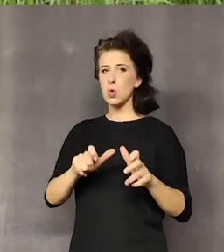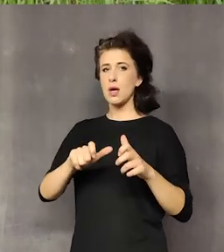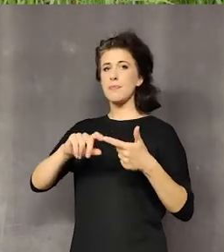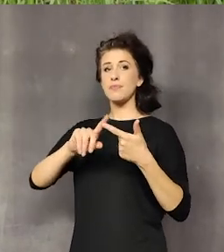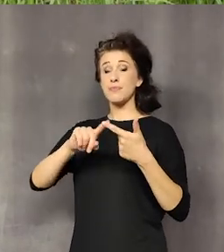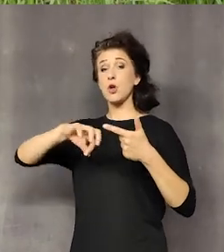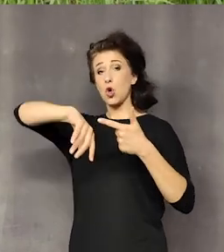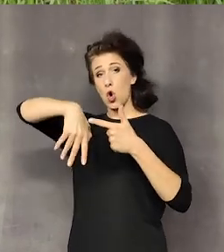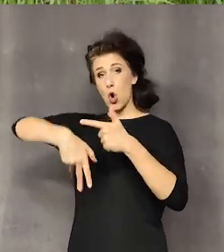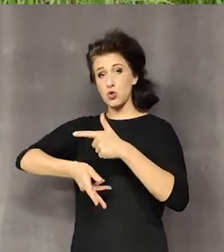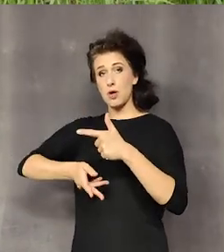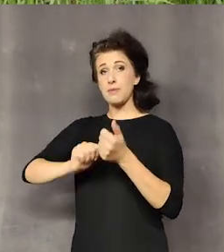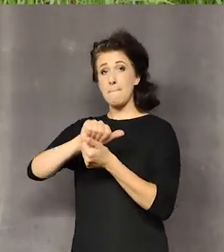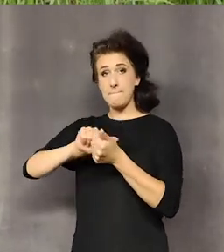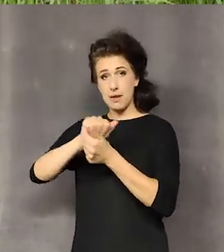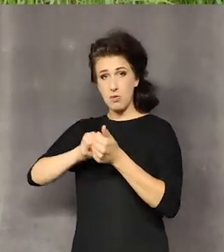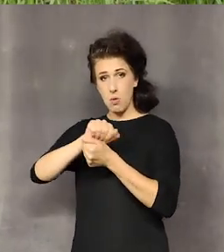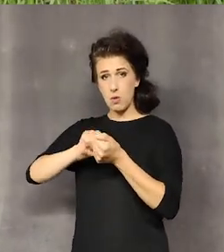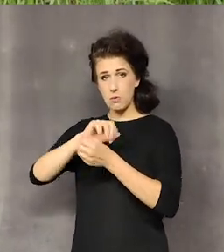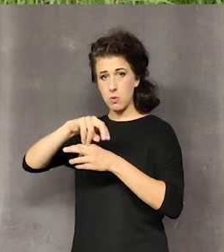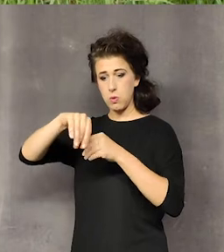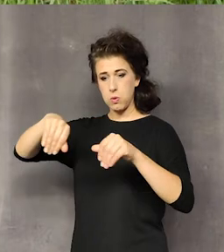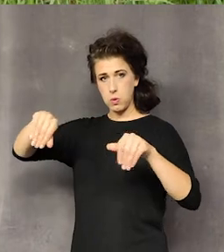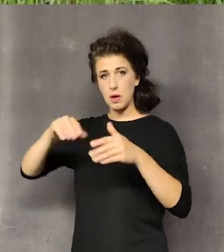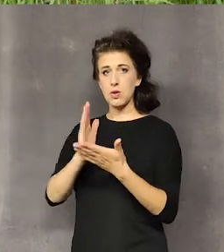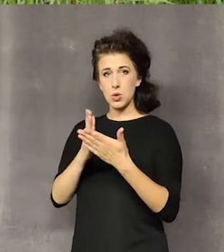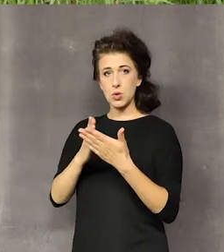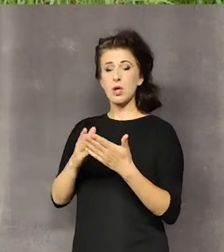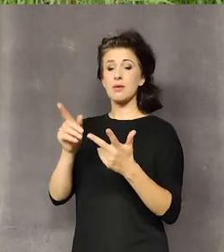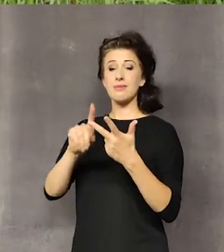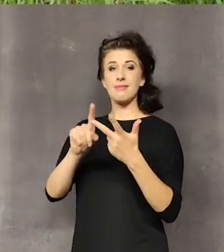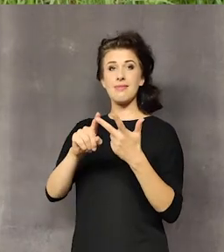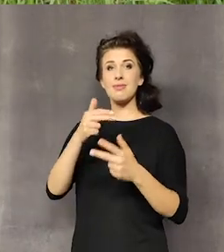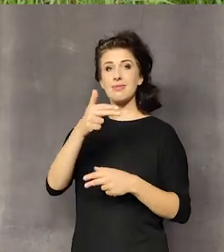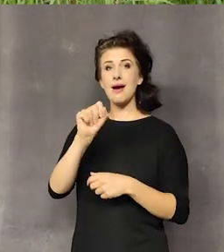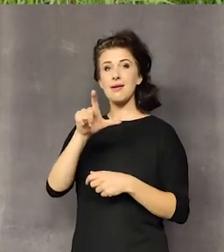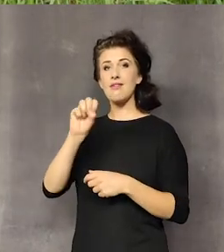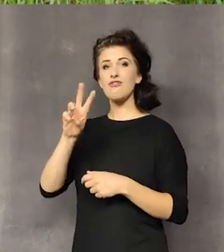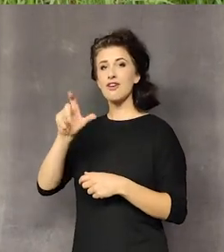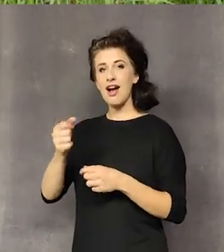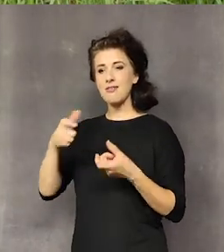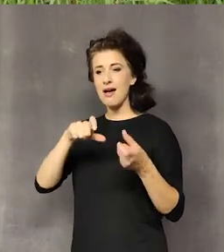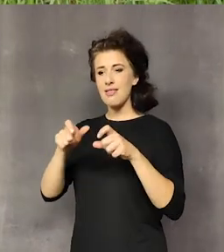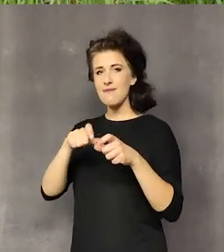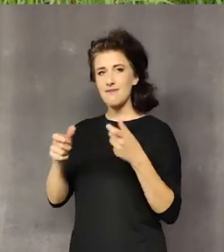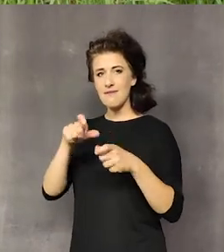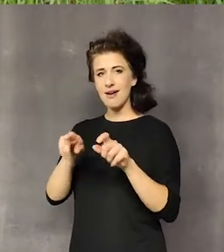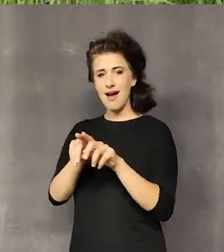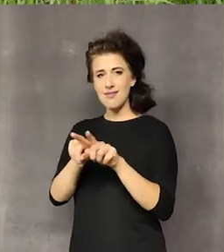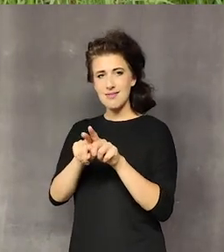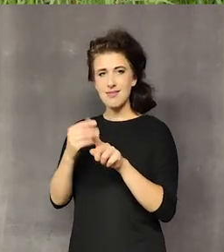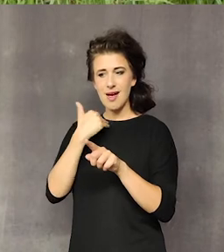suszony, mielony i robimy różne, można powiedzieć, nalewki, ale robimy też mrożony.